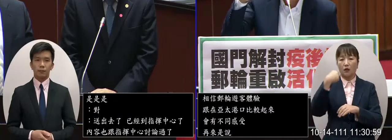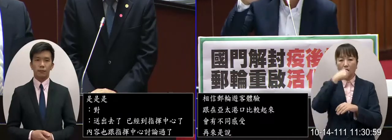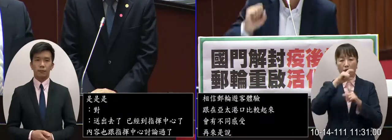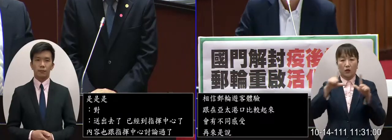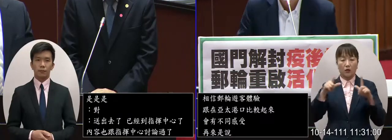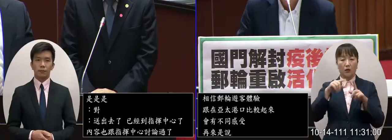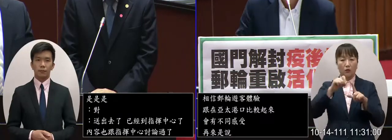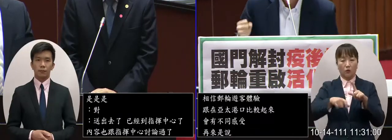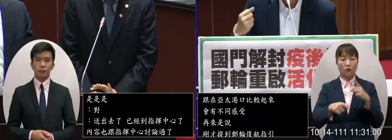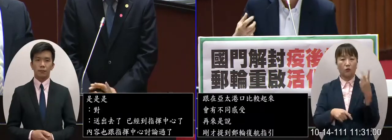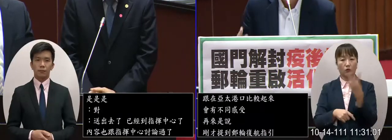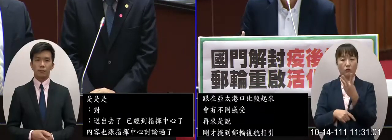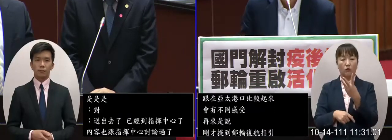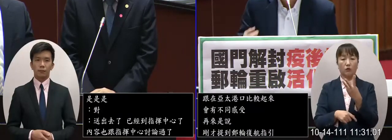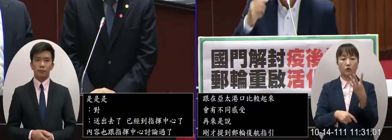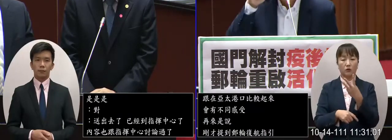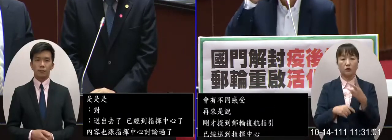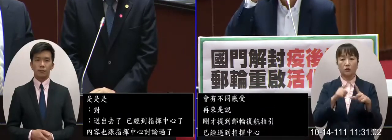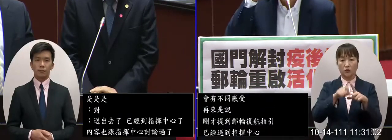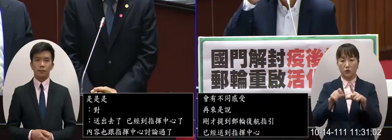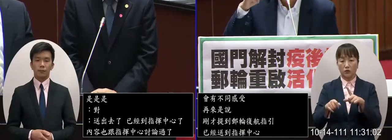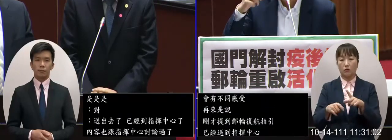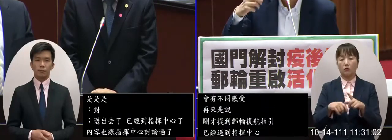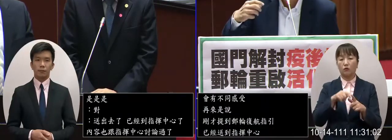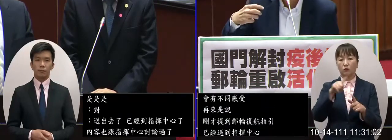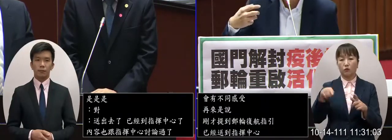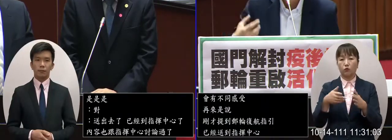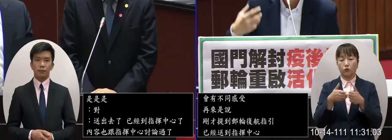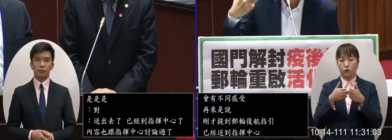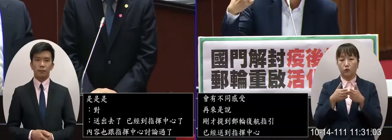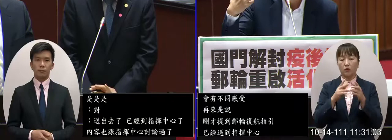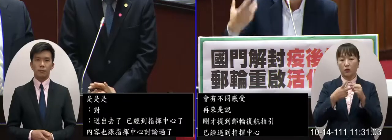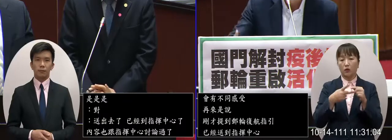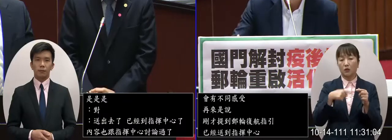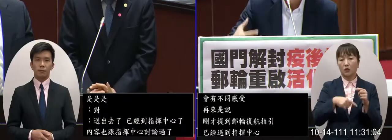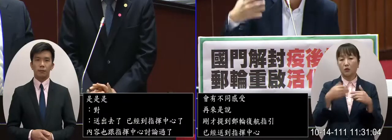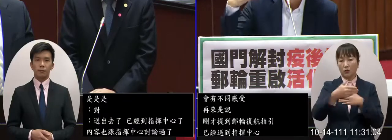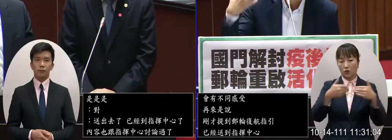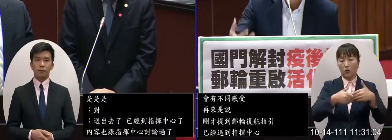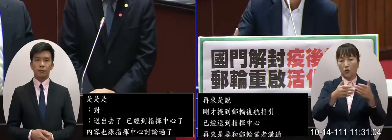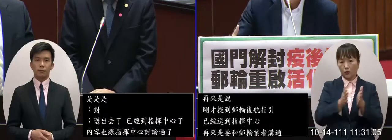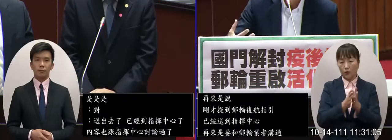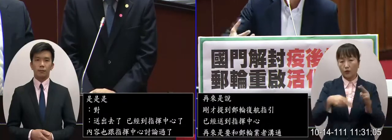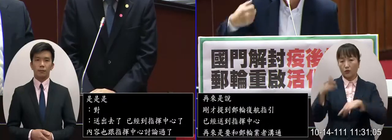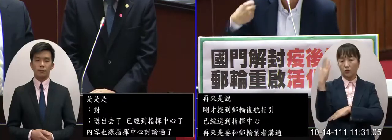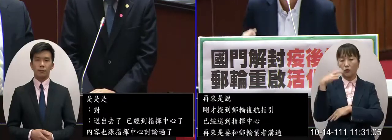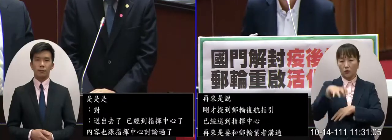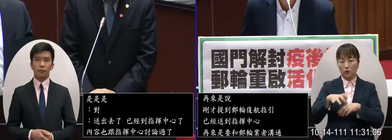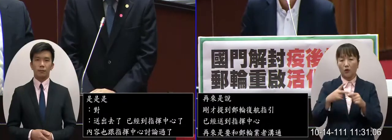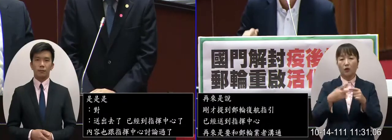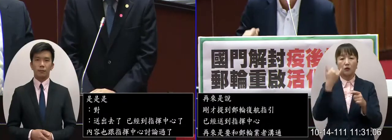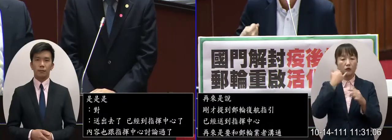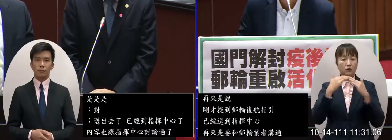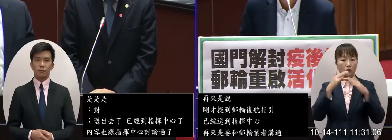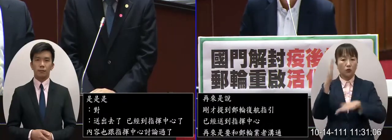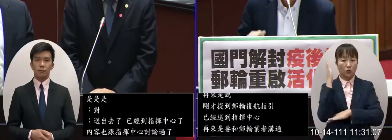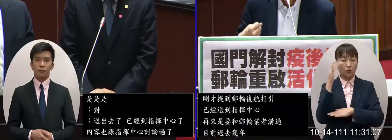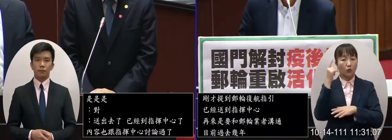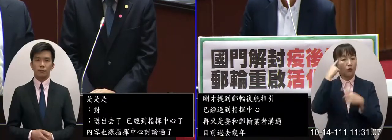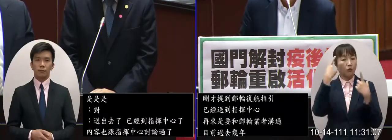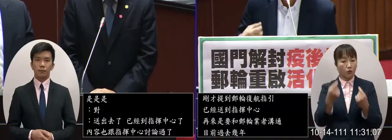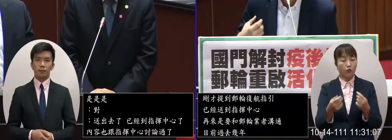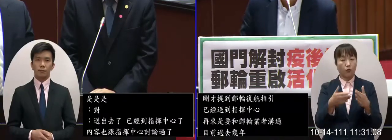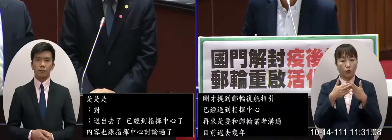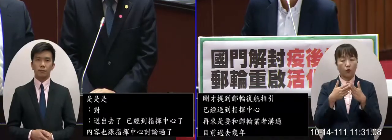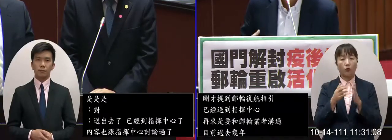郵輪業者主要有三家這三家郵輪業者都必須要有跟我們交通部跟行政院跟我們基隆市政府一樣的共識